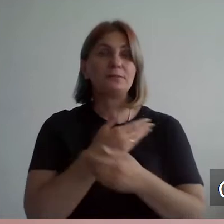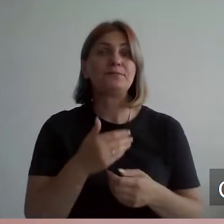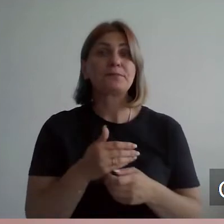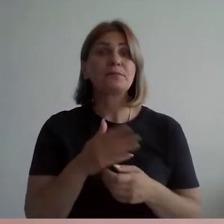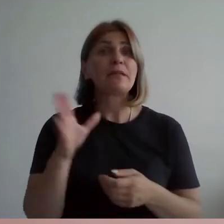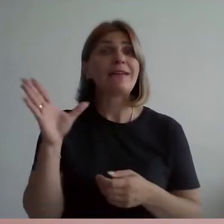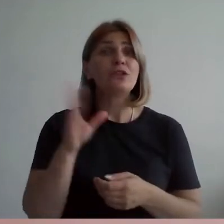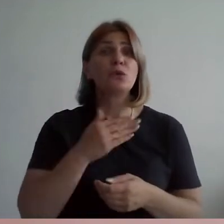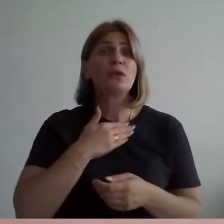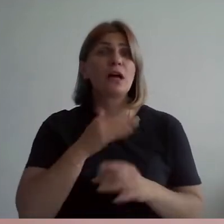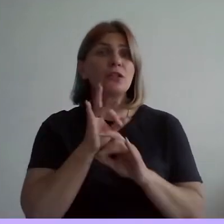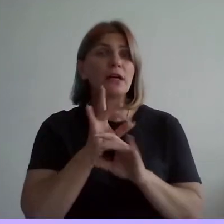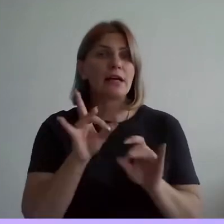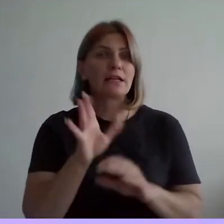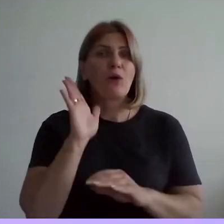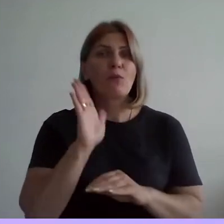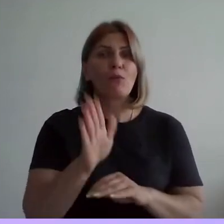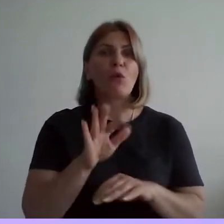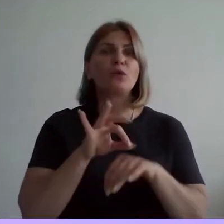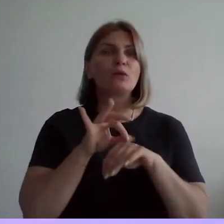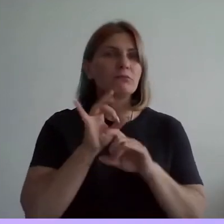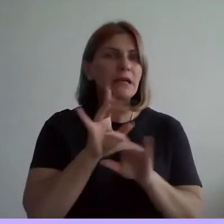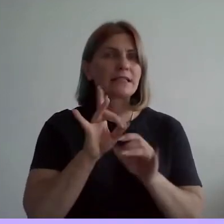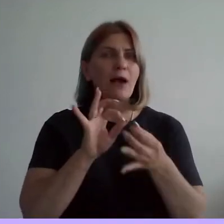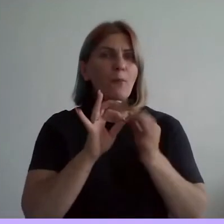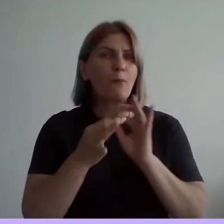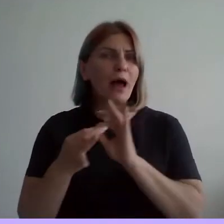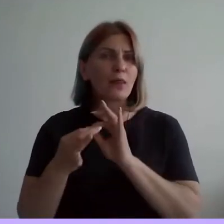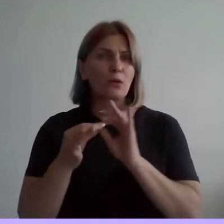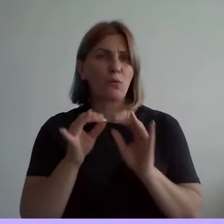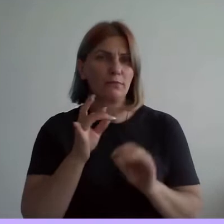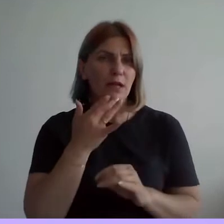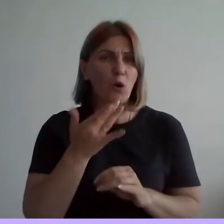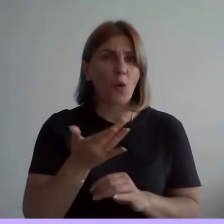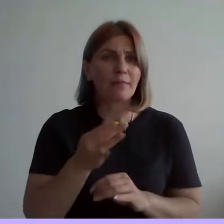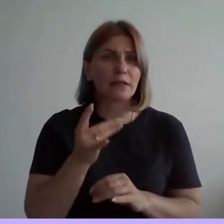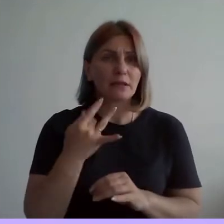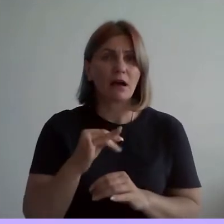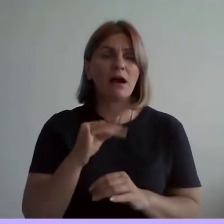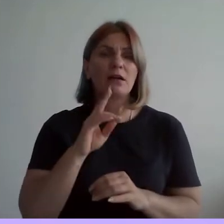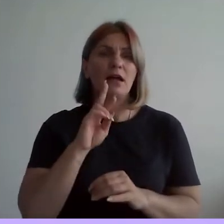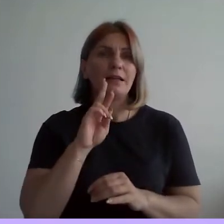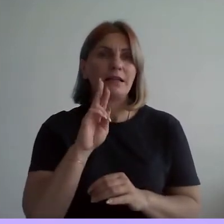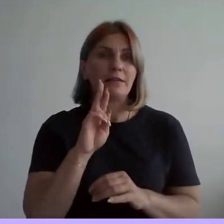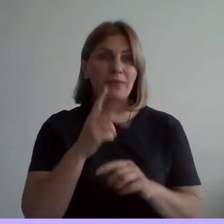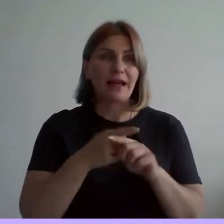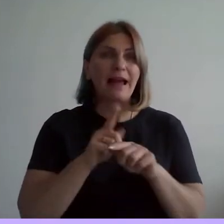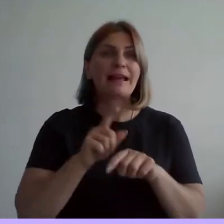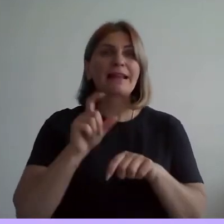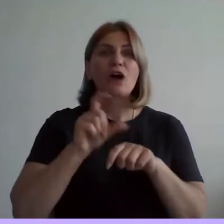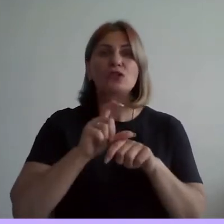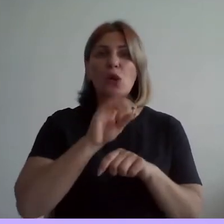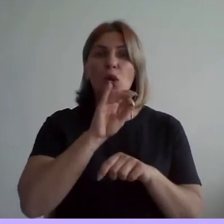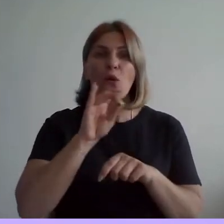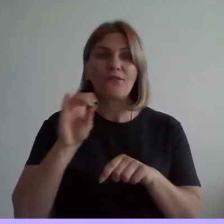всю нашу трансляцию сегодня будут сопровождать тифлокомментарии. Это словесное пояснение